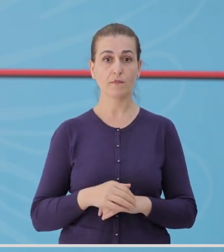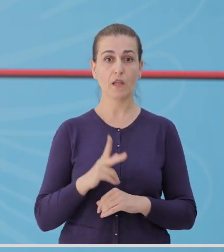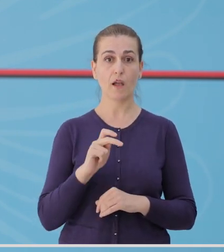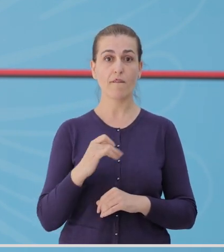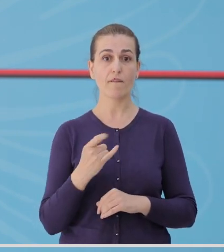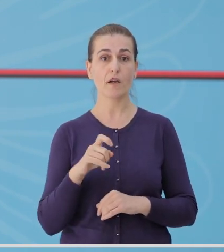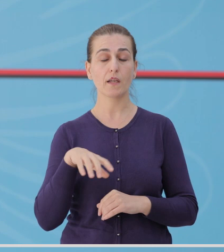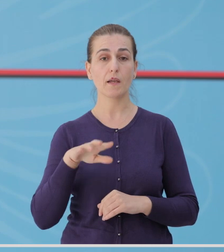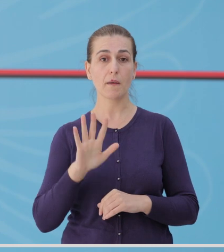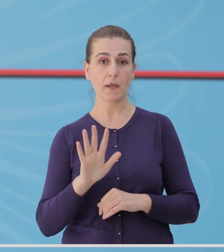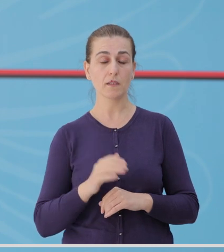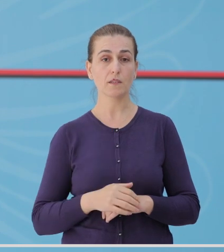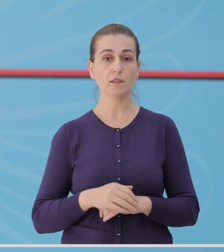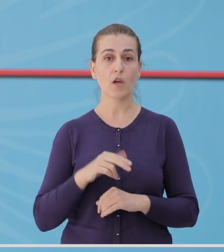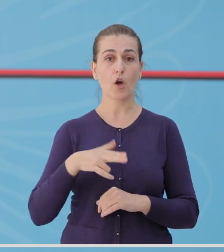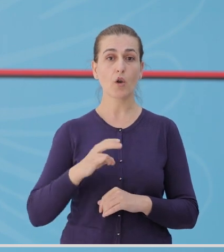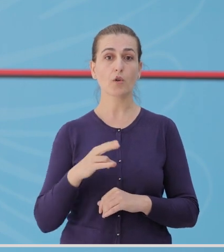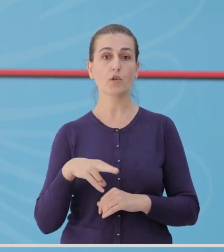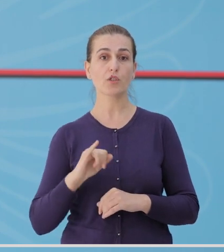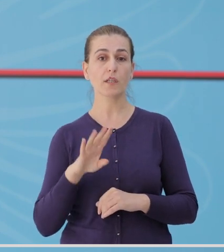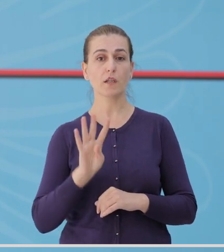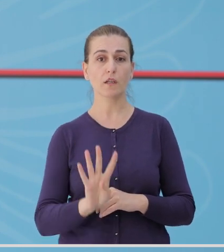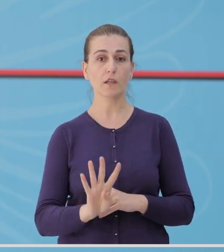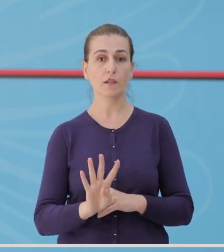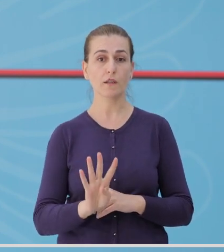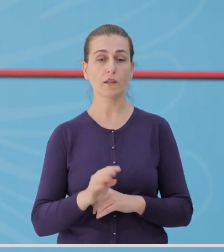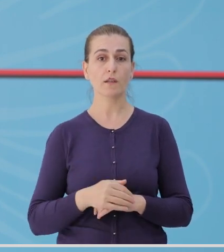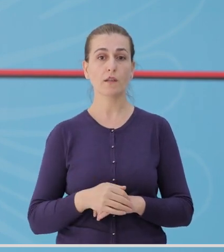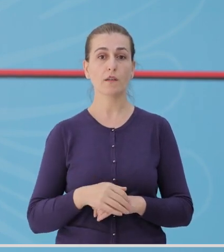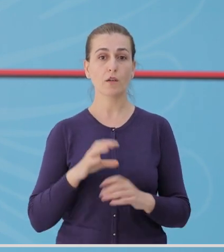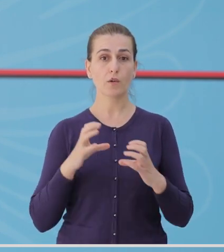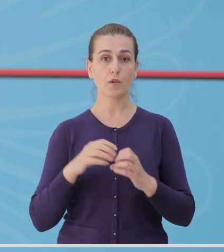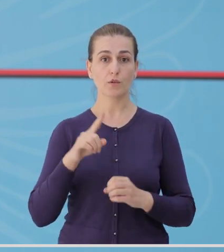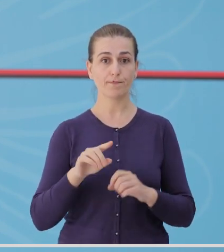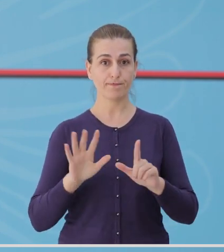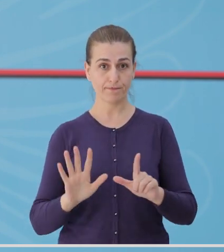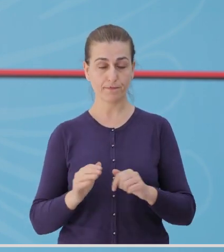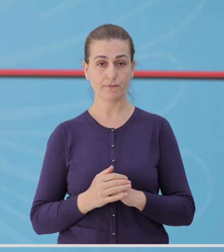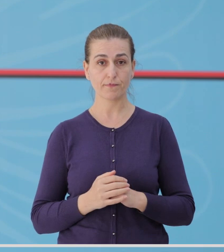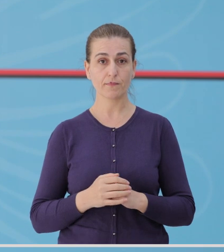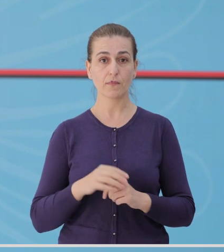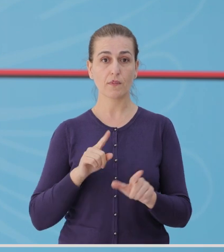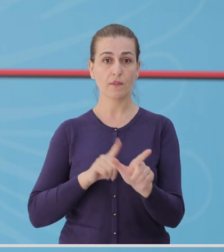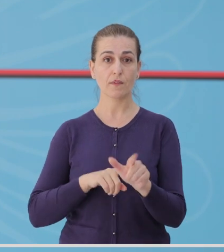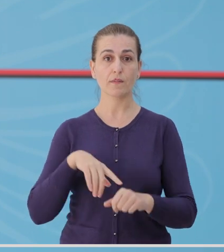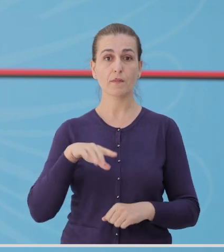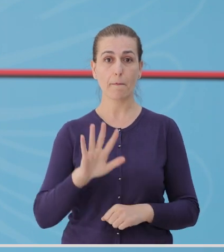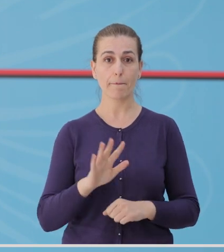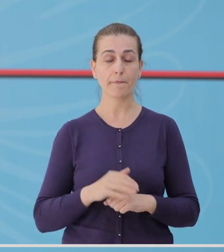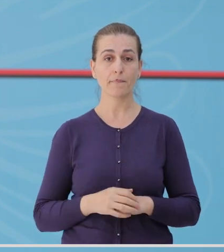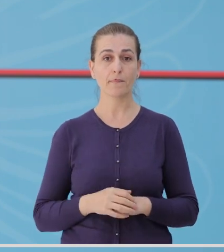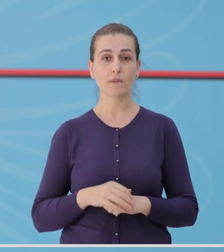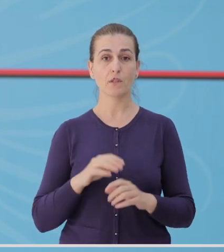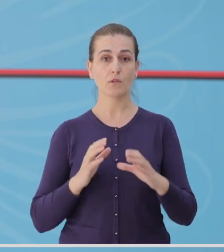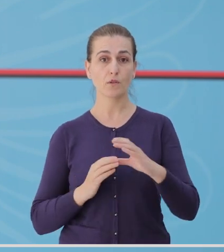Kavaj, 8 raste, Rogozhin, 4 raste, Korç, 17 raste, Vlor, 5 raste,